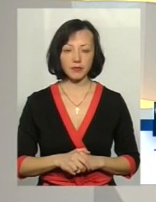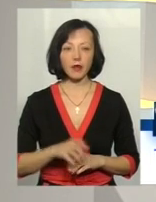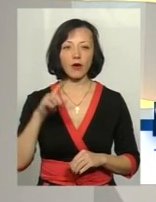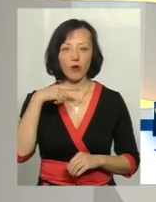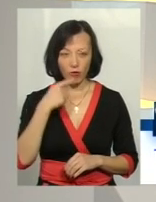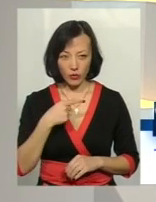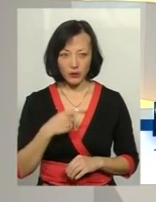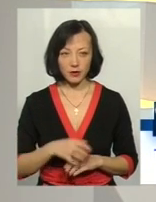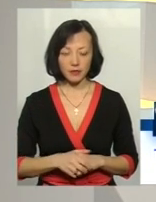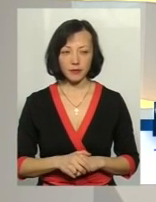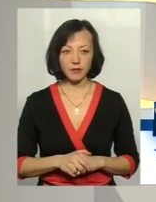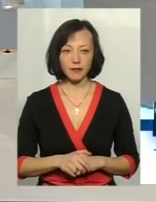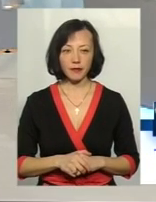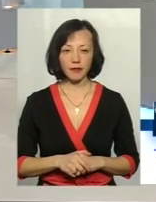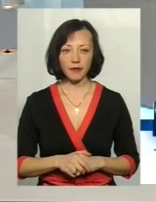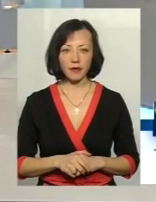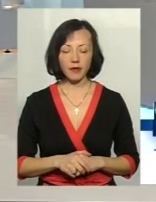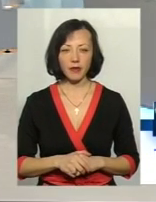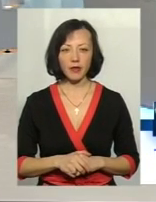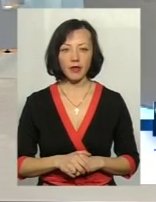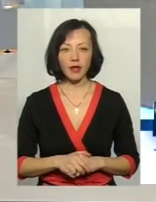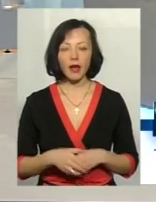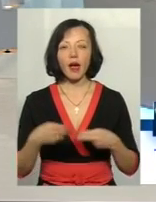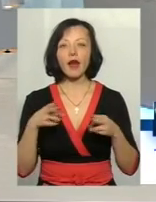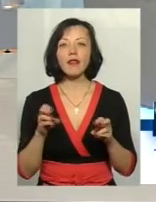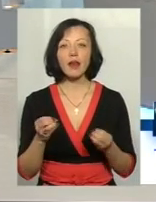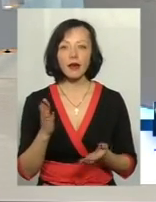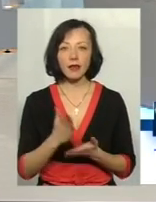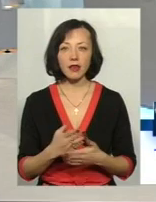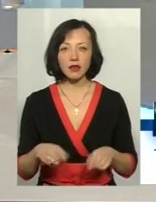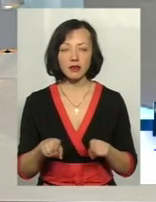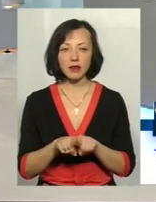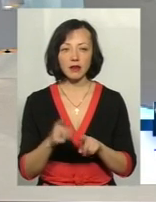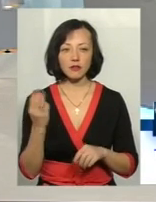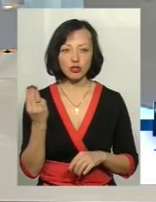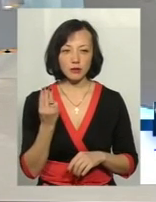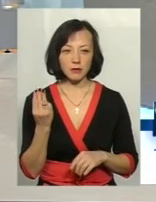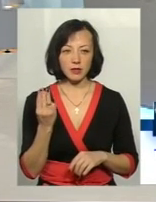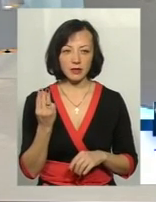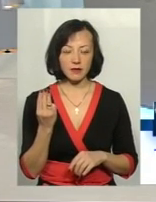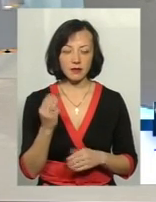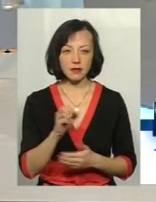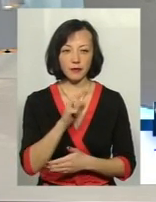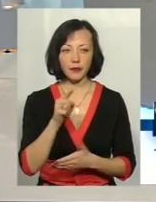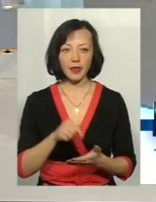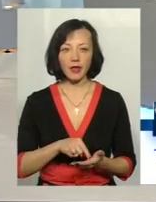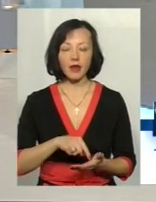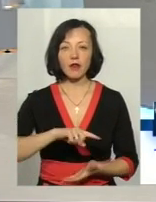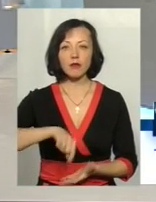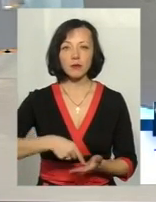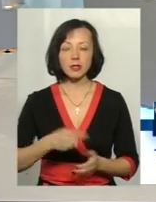А де в Шепетівці правового допомога в нас є? В Шепетівці. В Шепетівці. Значить, в місті